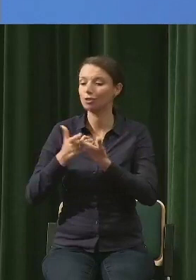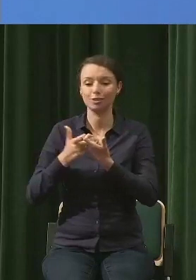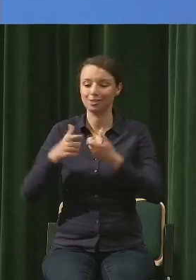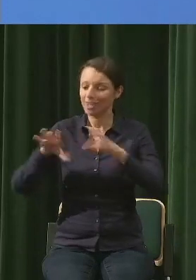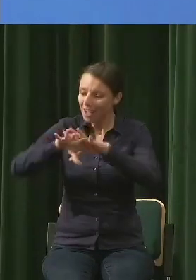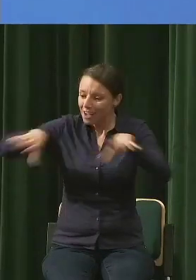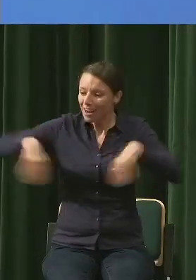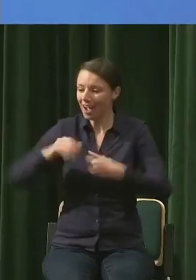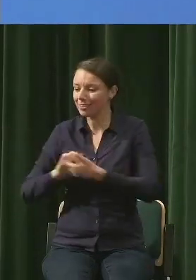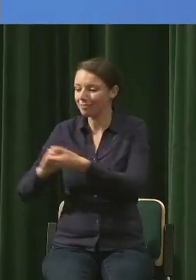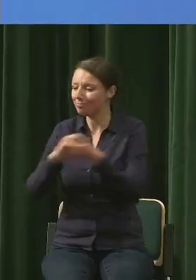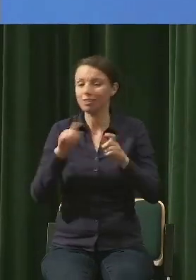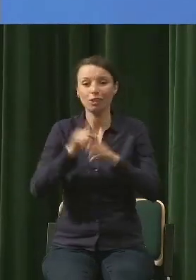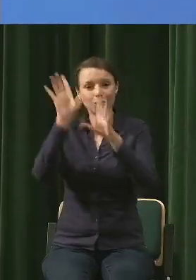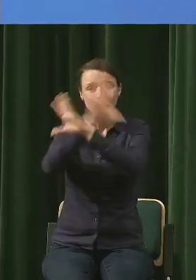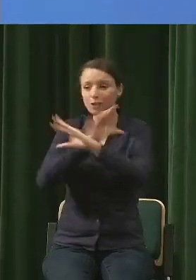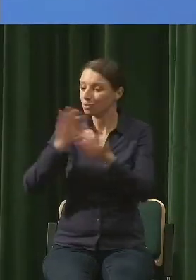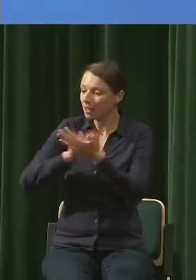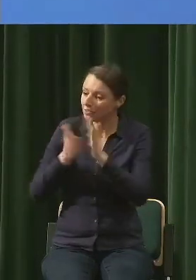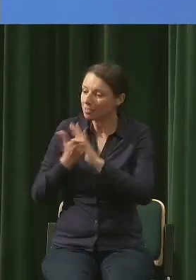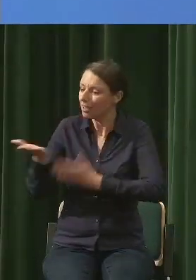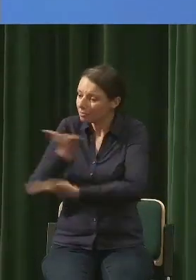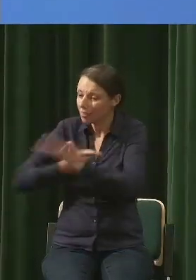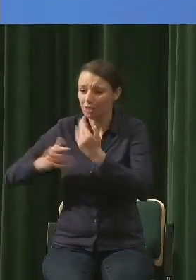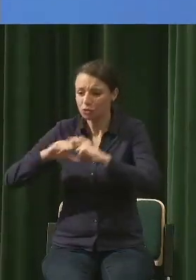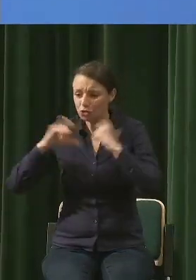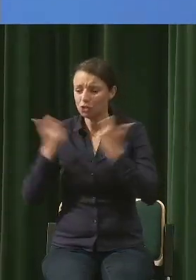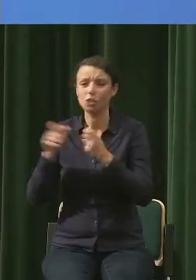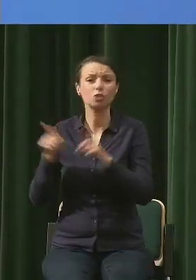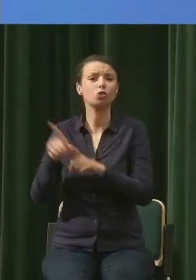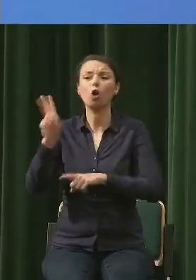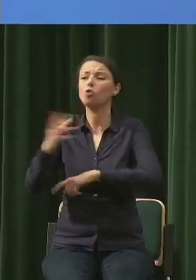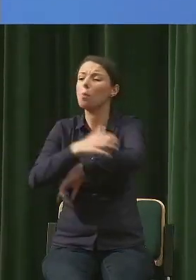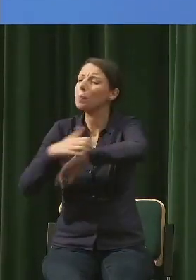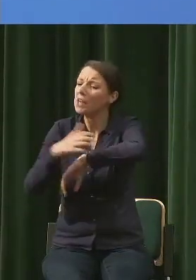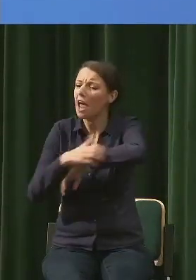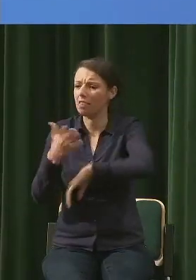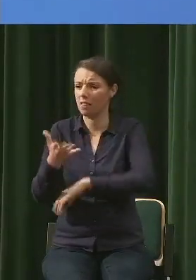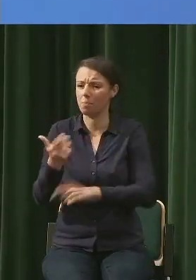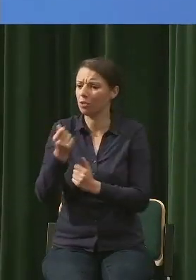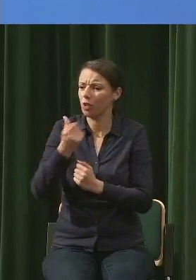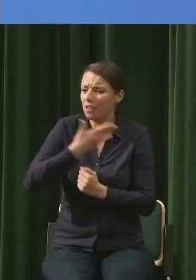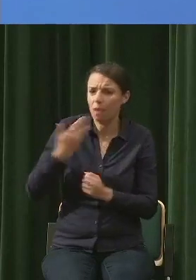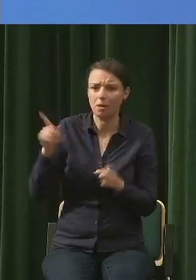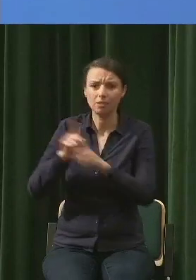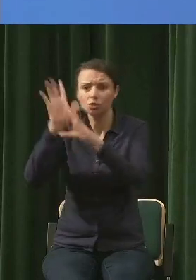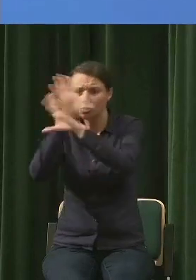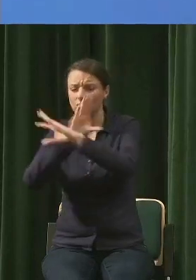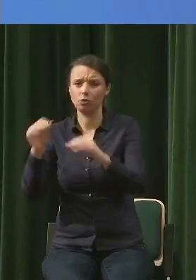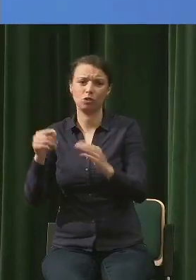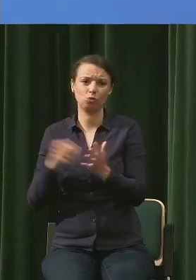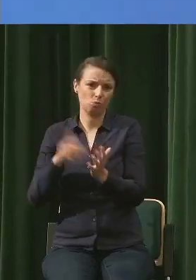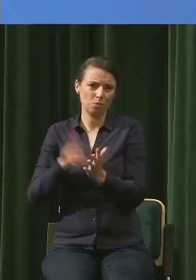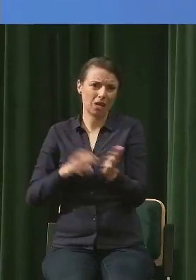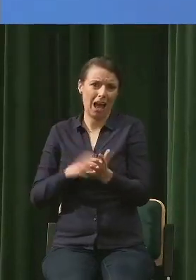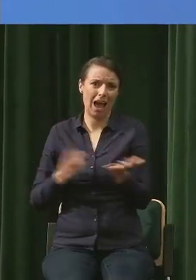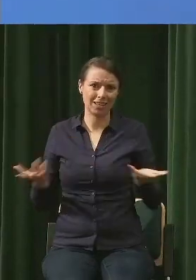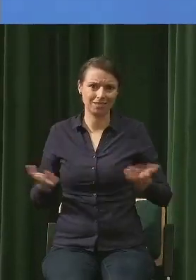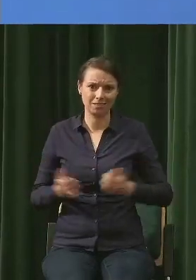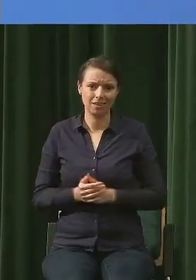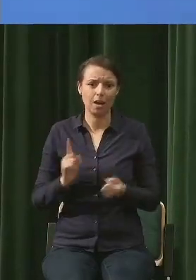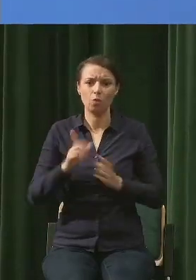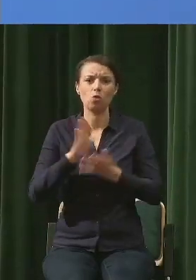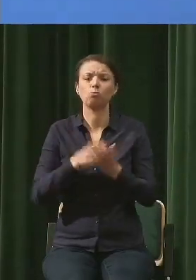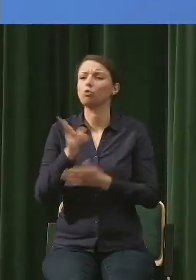wszystkich nas, dla tych, których po prostu nie stać. Albo dla tych, których jakby nie wzrastali w jakimś takim